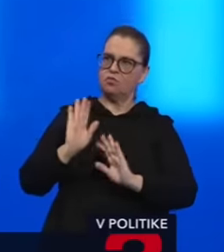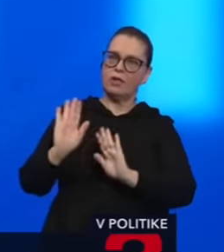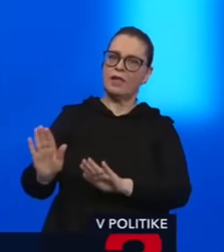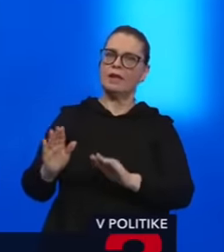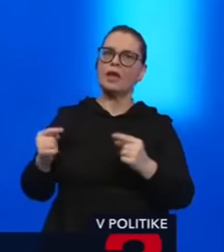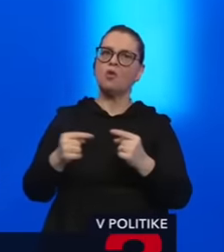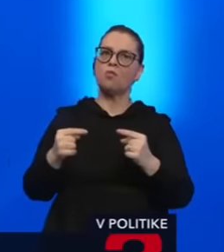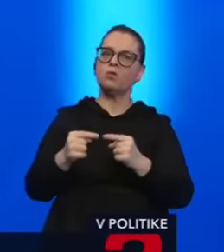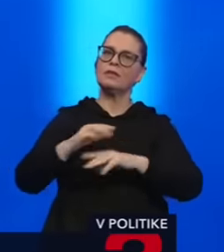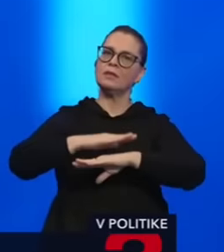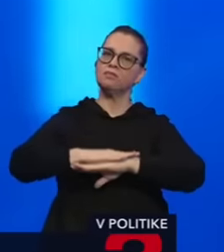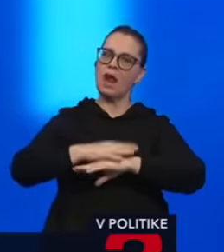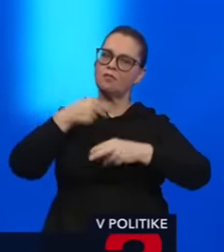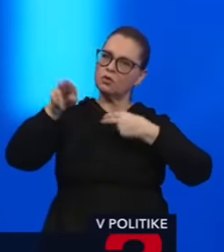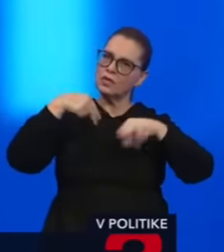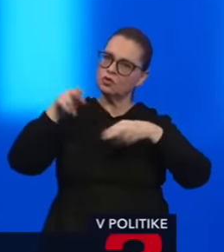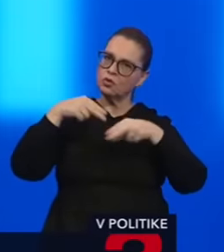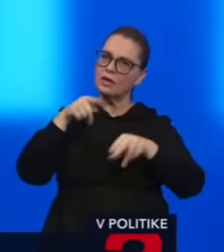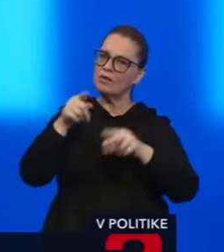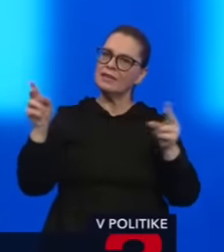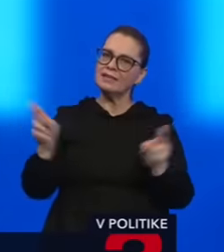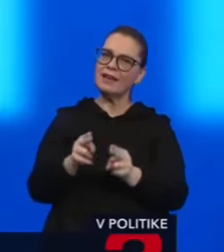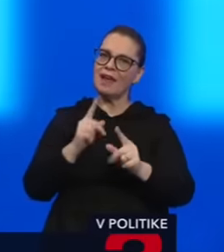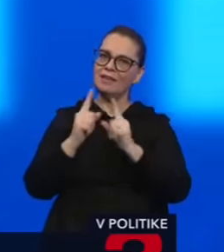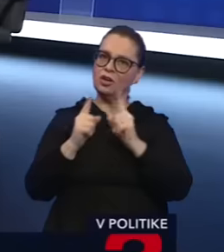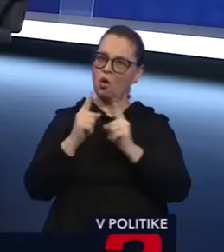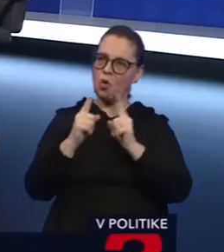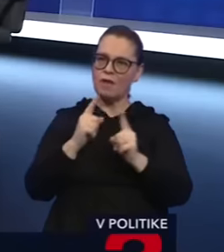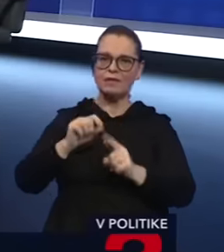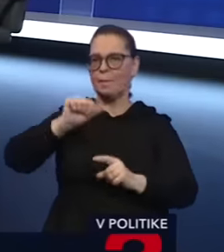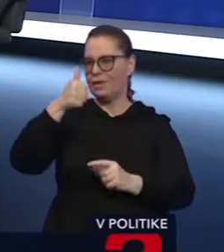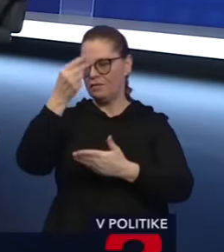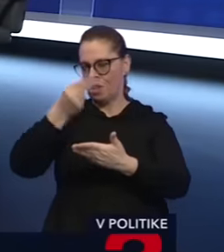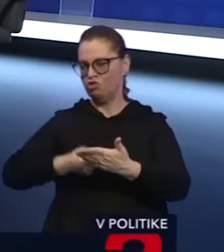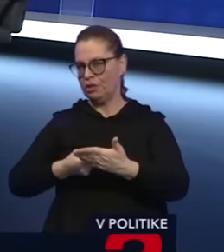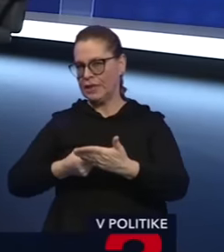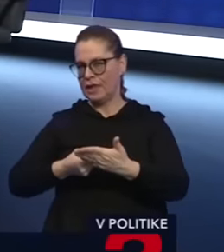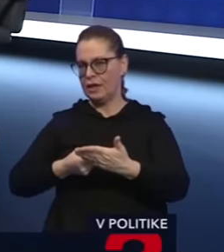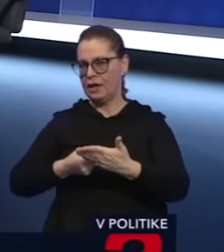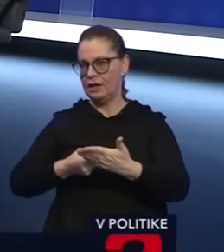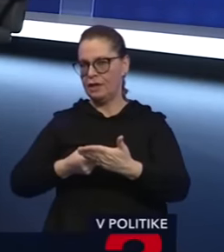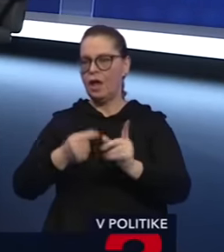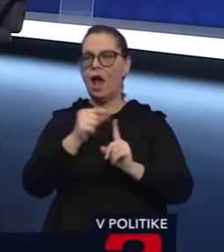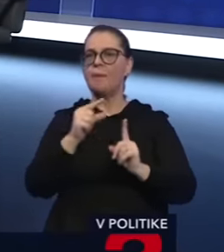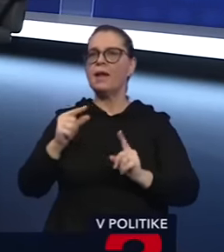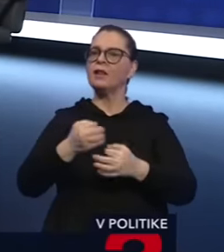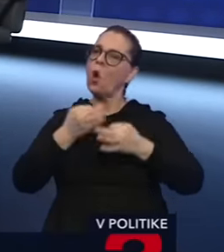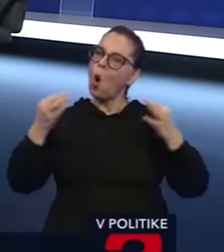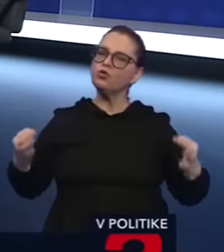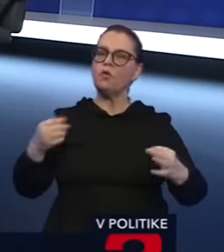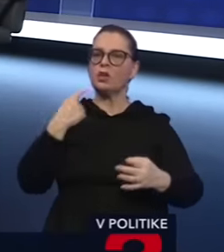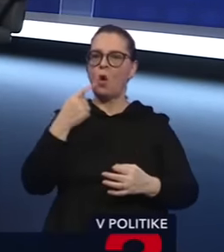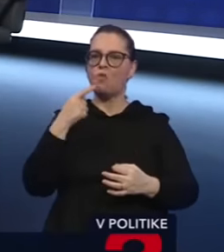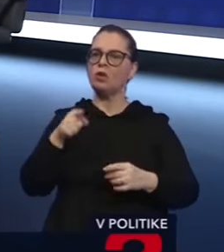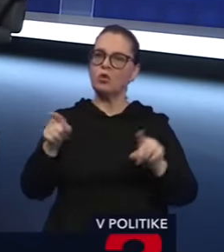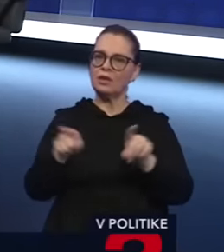právo na diskusiu? Skrátili ste rokovanie v prvom čítaní a Peter Pellegrini otvorene hovorí o tom, že